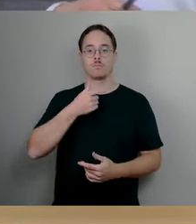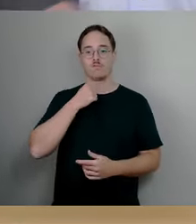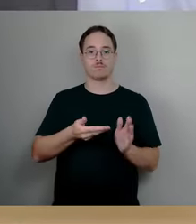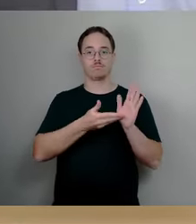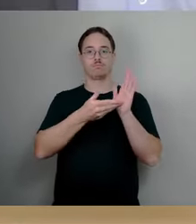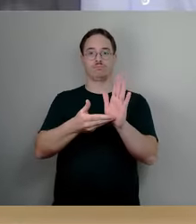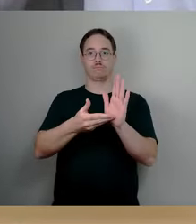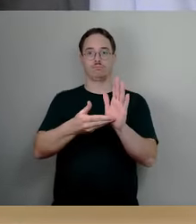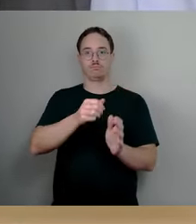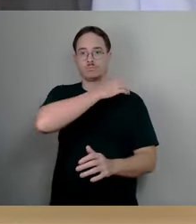zwar... ...